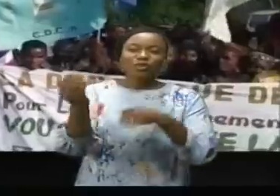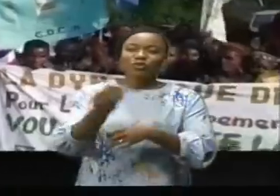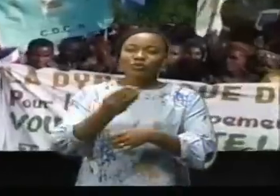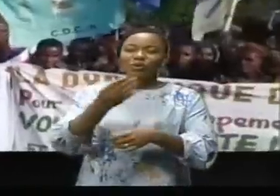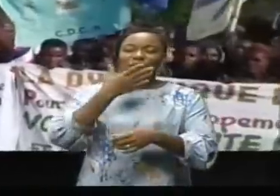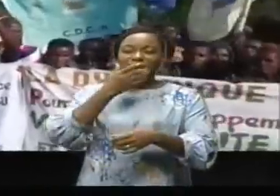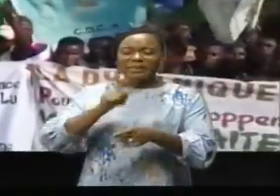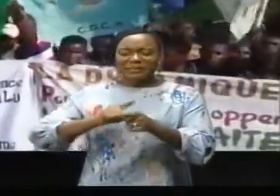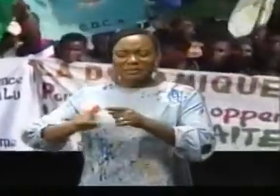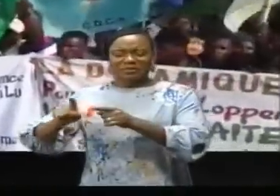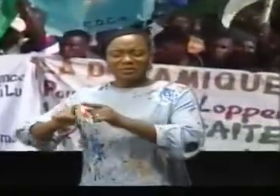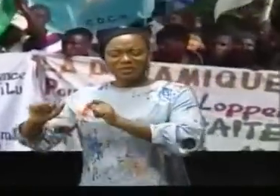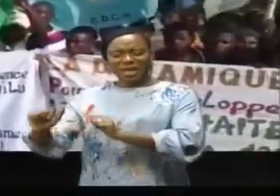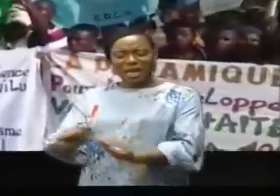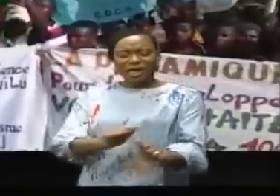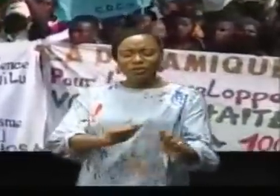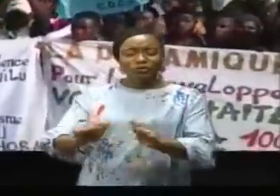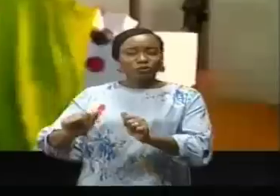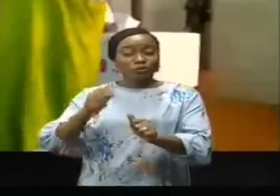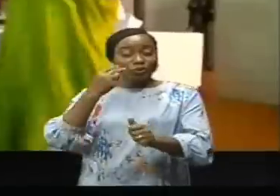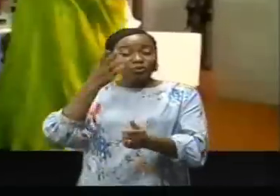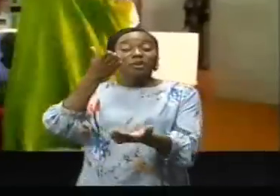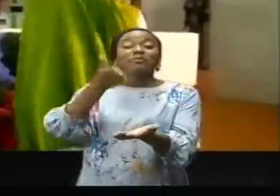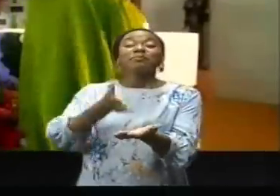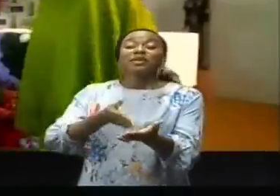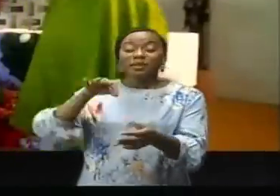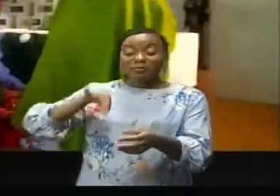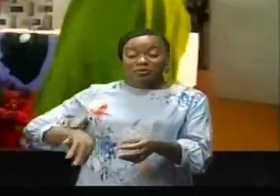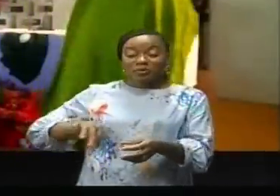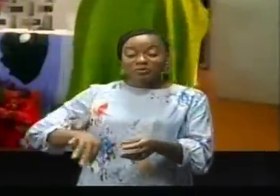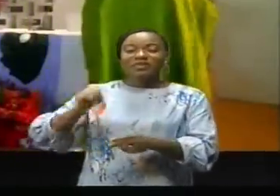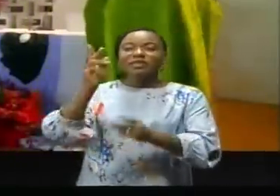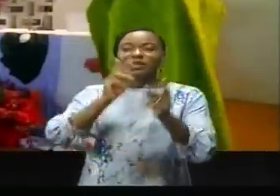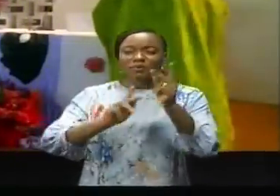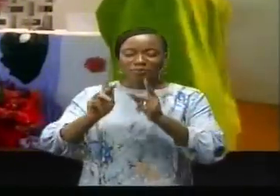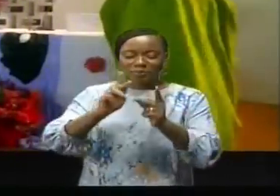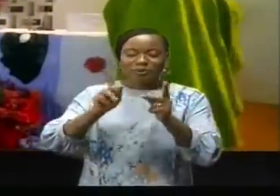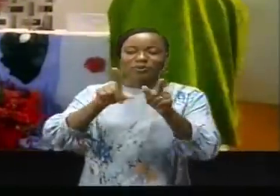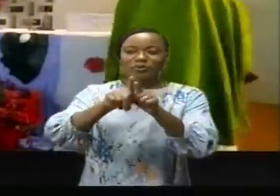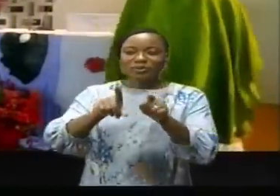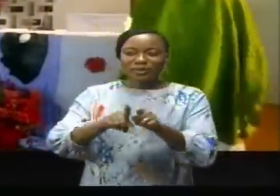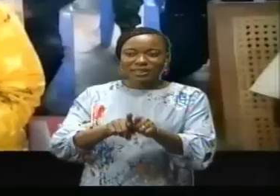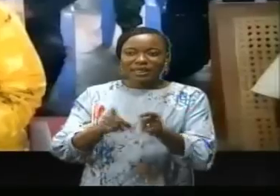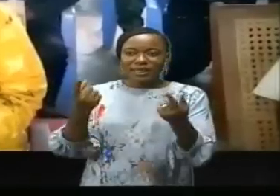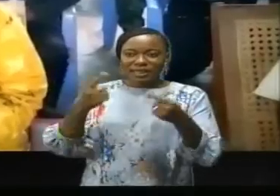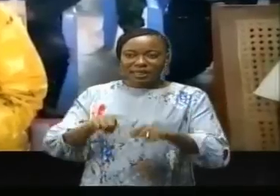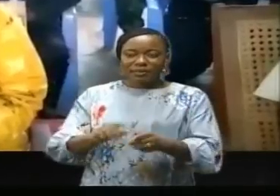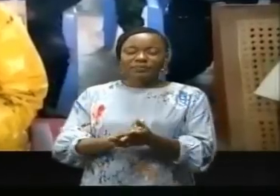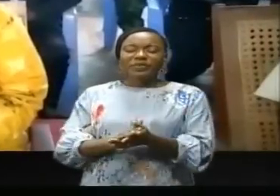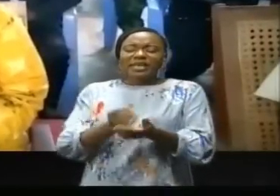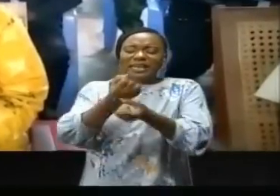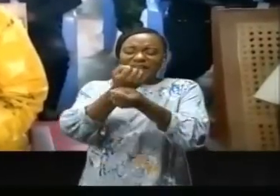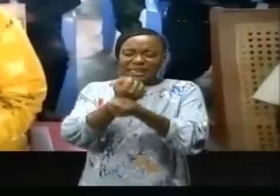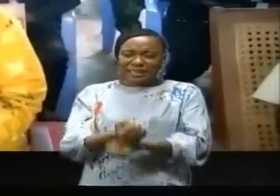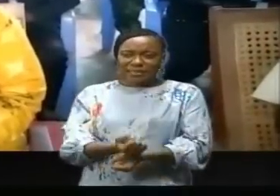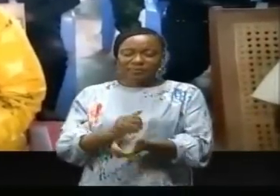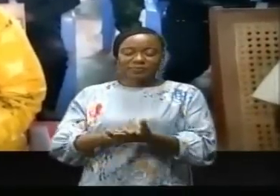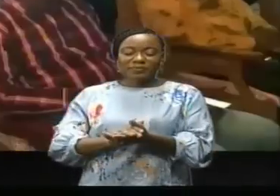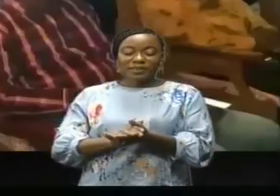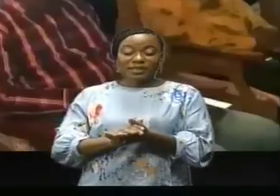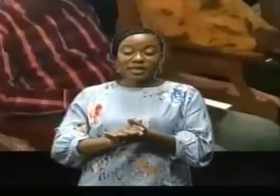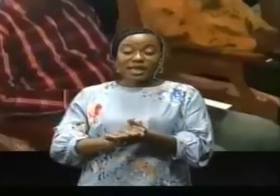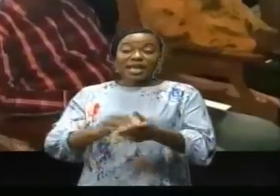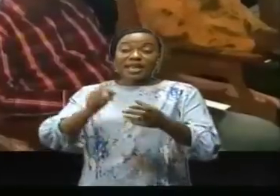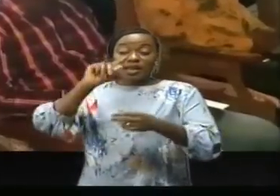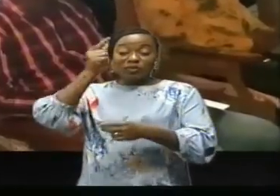diverses actions à impact visibles au bénéfice de la population respectant les valeurs du vignes. Le bâtisseur Gui